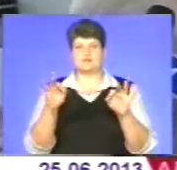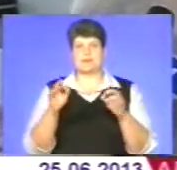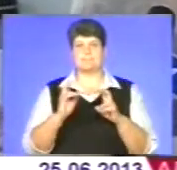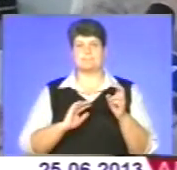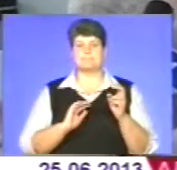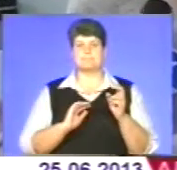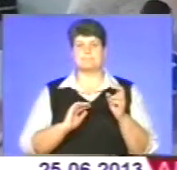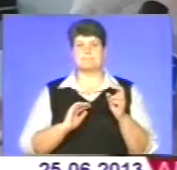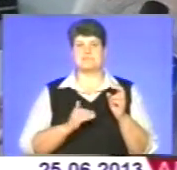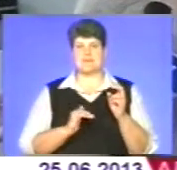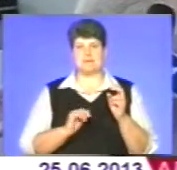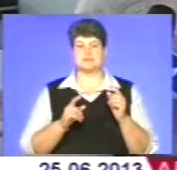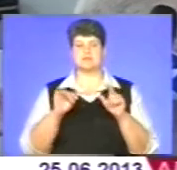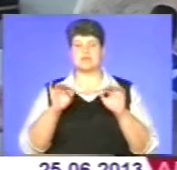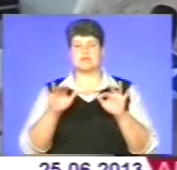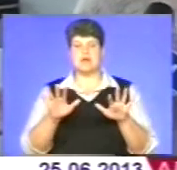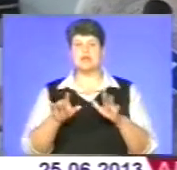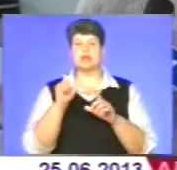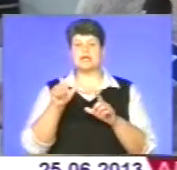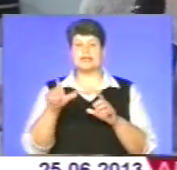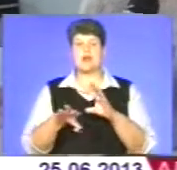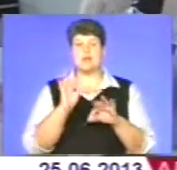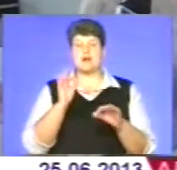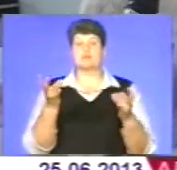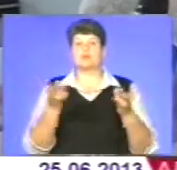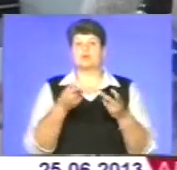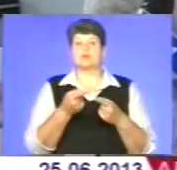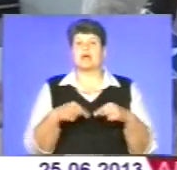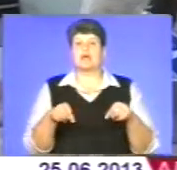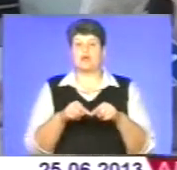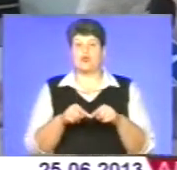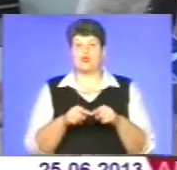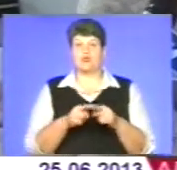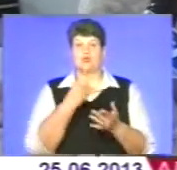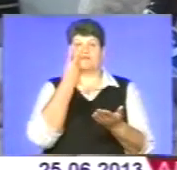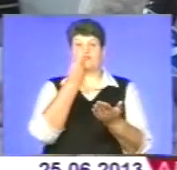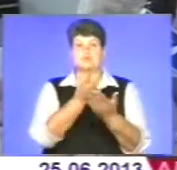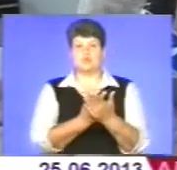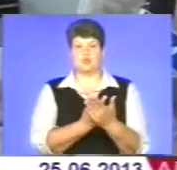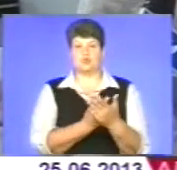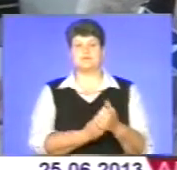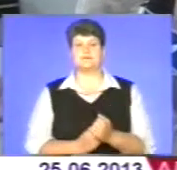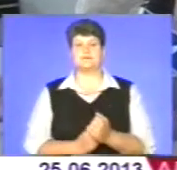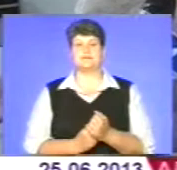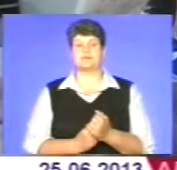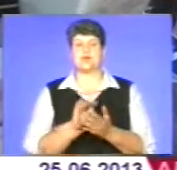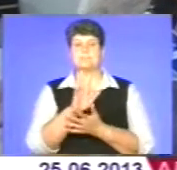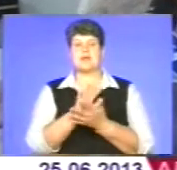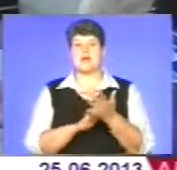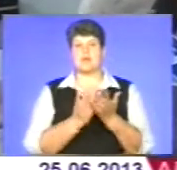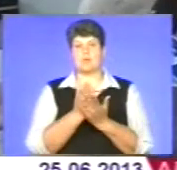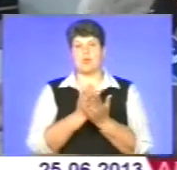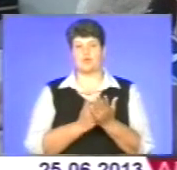діяльність. Людина обирає потрібну їй категорію, висвітлюється перелік послуг.